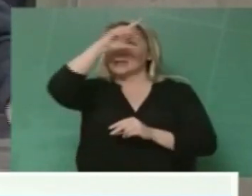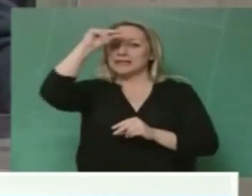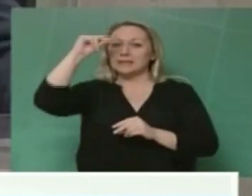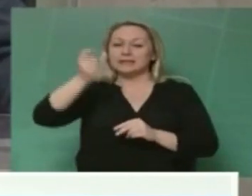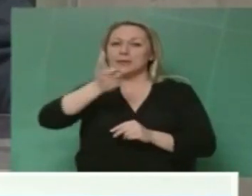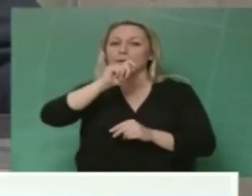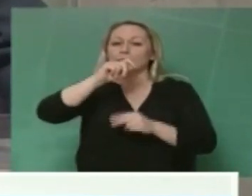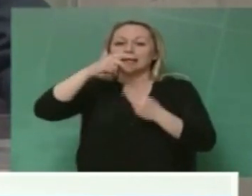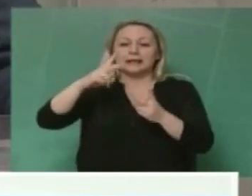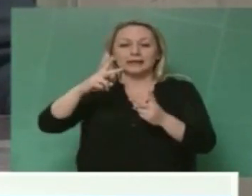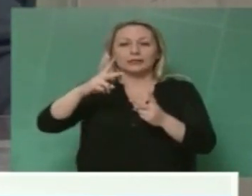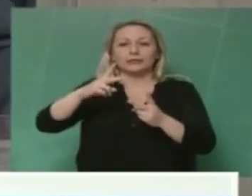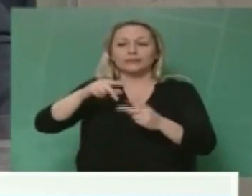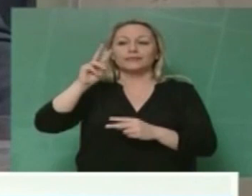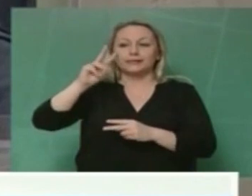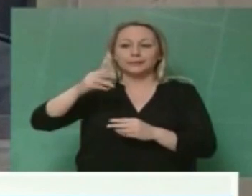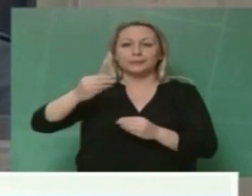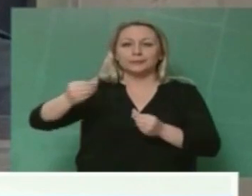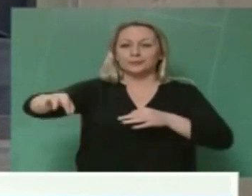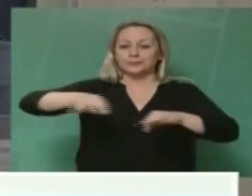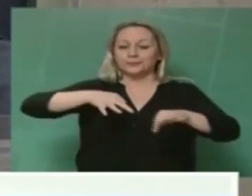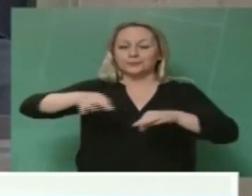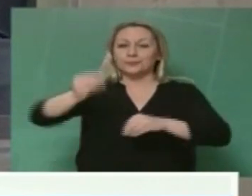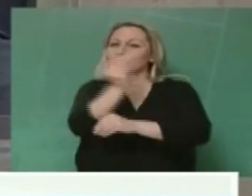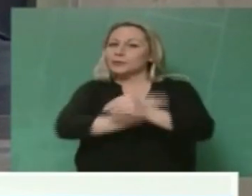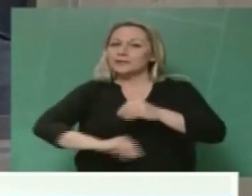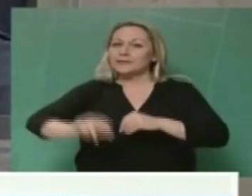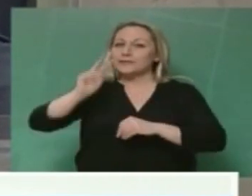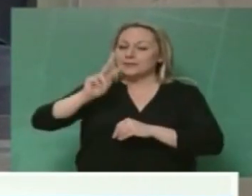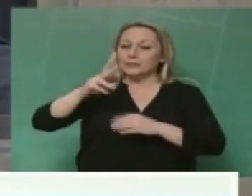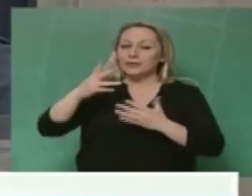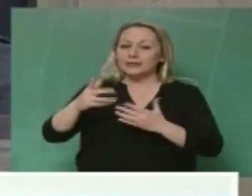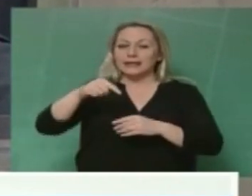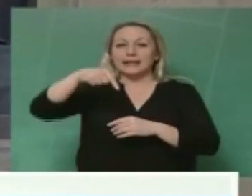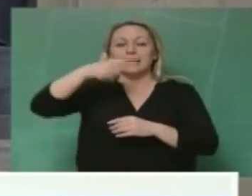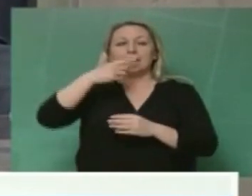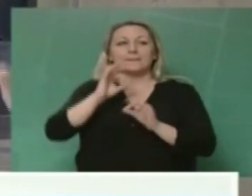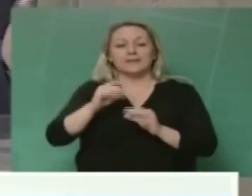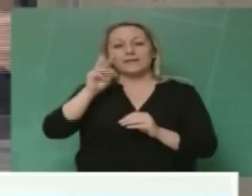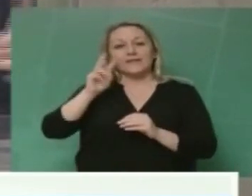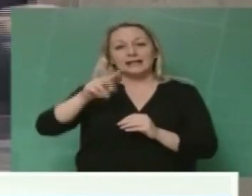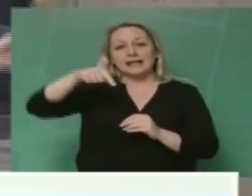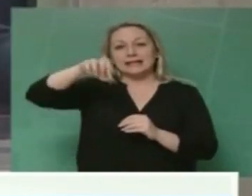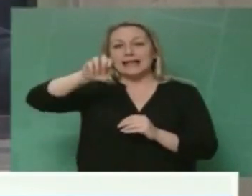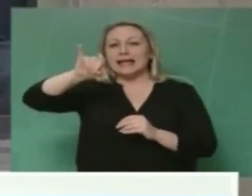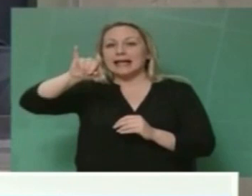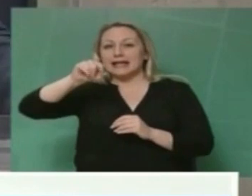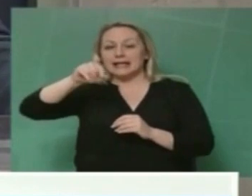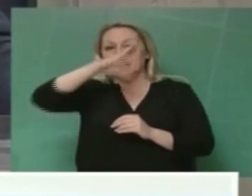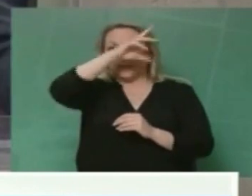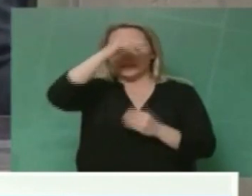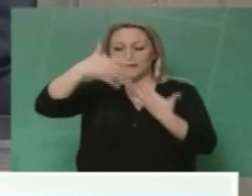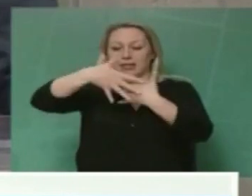και η οποία συνιστά κυρίως την κατάργηση των ΤΕΗ επί της ουσίας και την απορρόφησή τους από τα